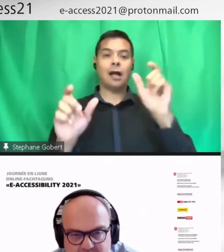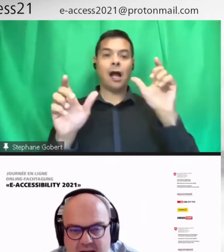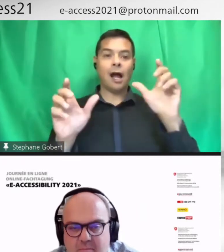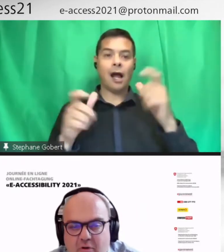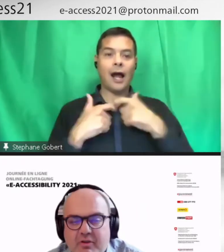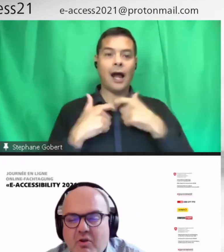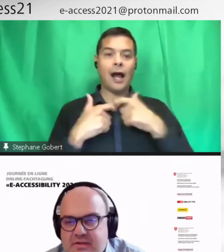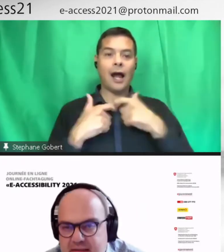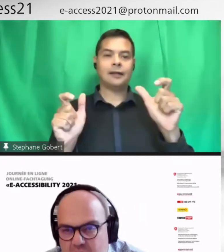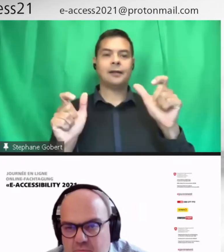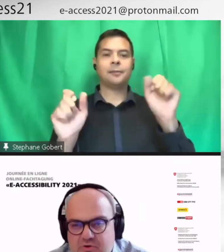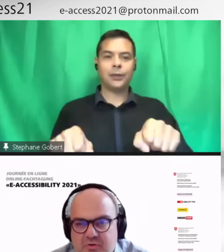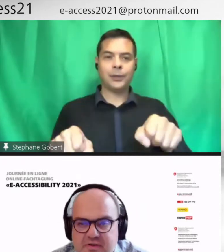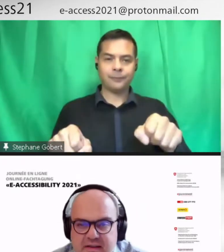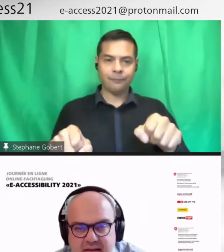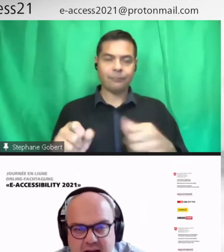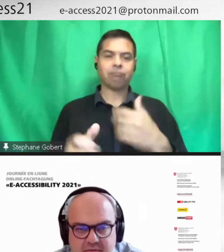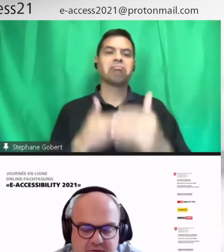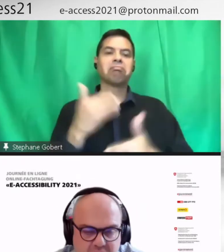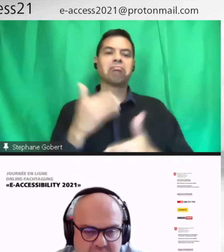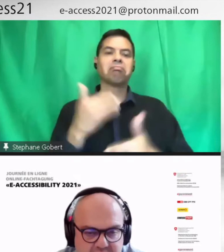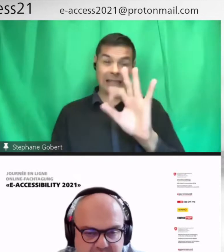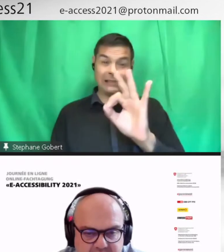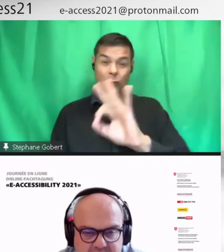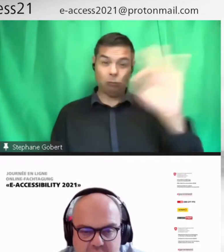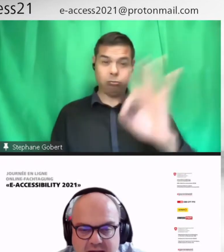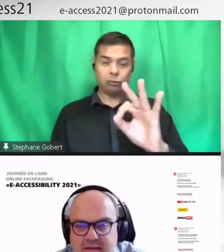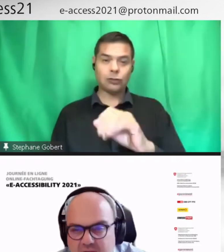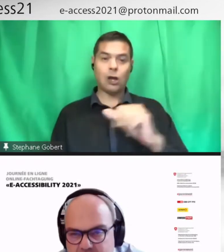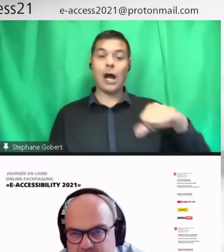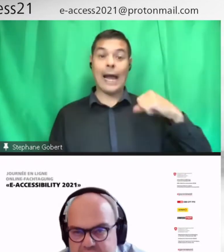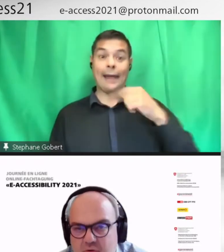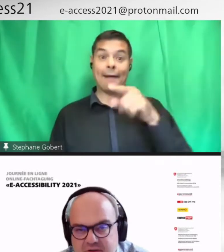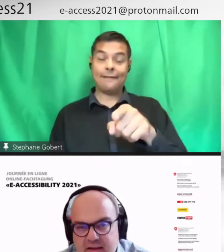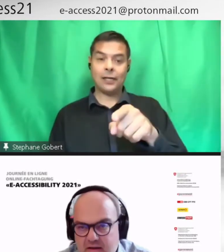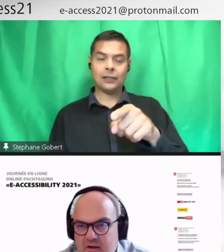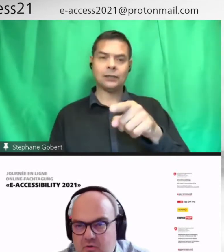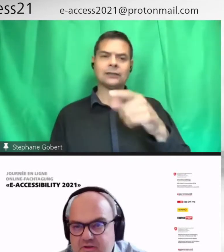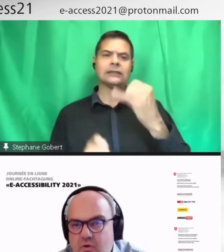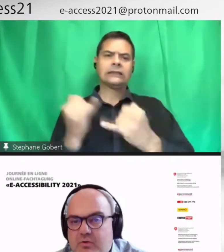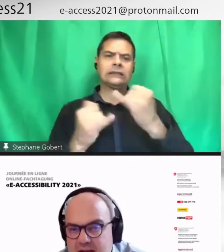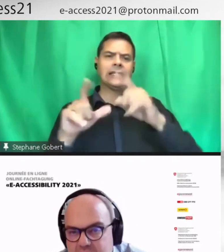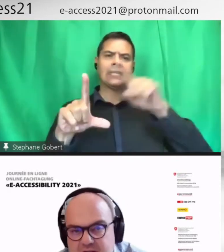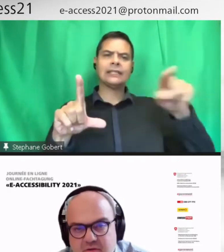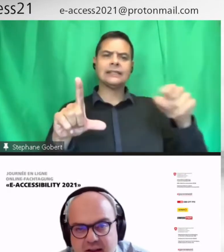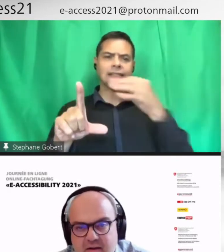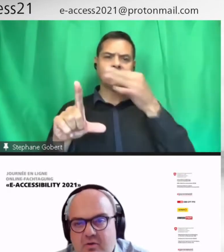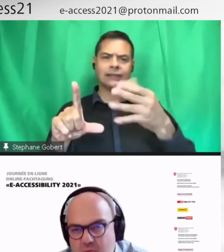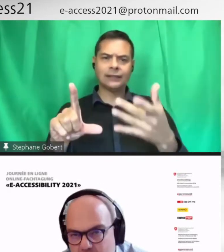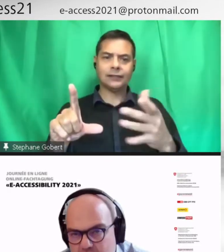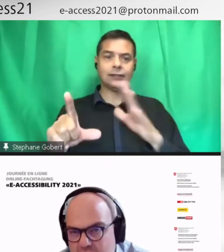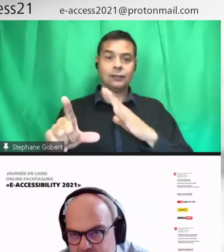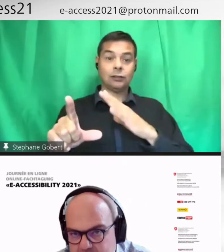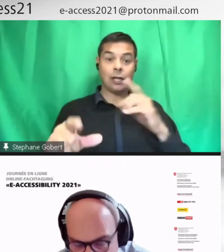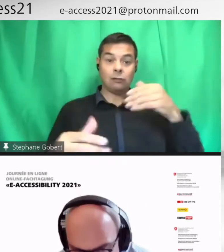Et puis, environ 50 % de ces élèves, selon les dernières statistiques, sont intégrés dans une classe ordinaire. Donc, ils ont des livres scolaires, comme leurs